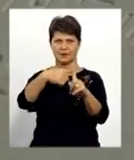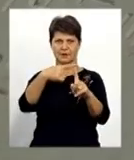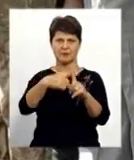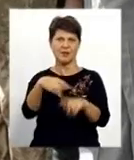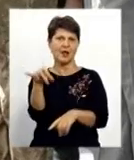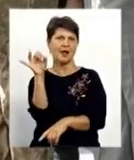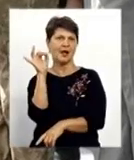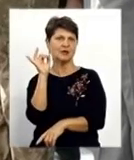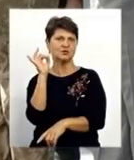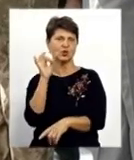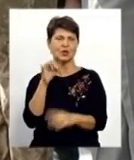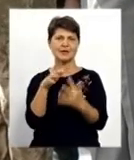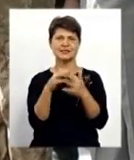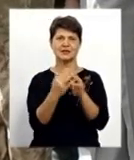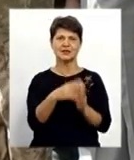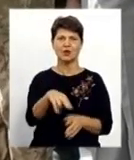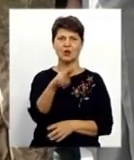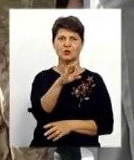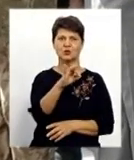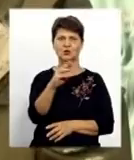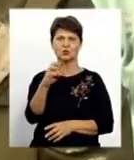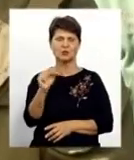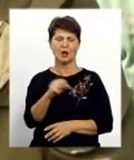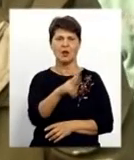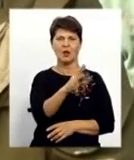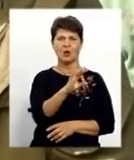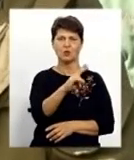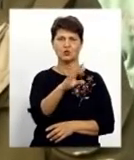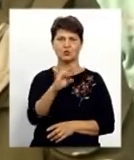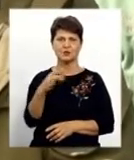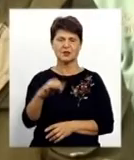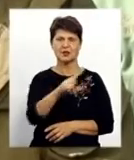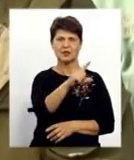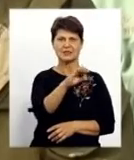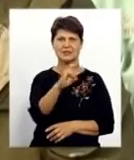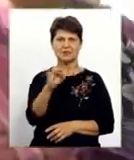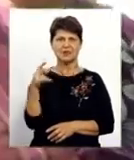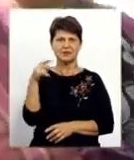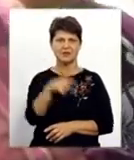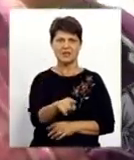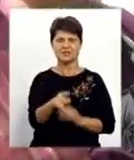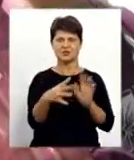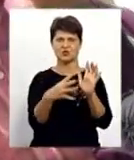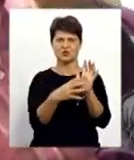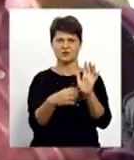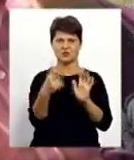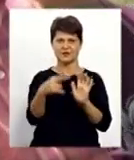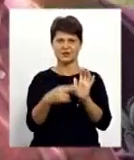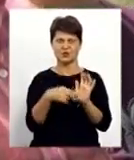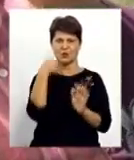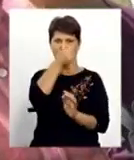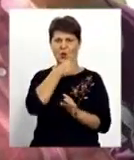історію села Дружнє. Захар Чекин та Йохім Кошубський віддали своє життя у 1927 році за